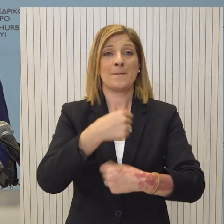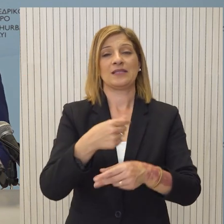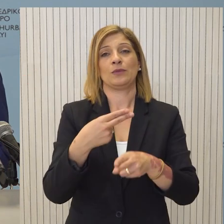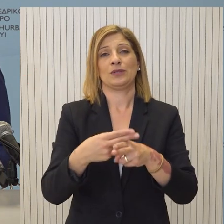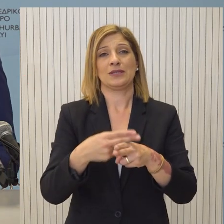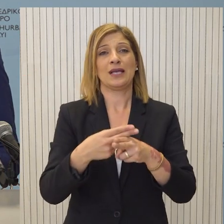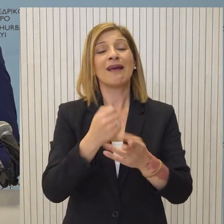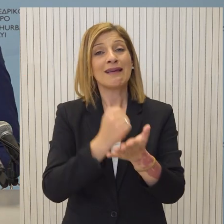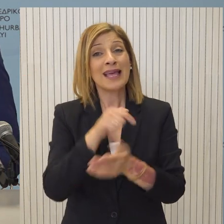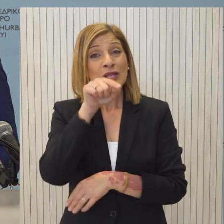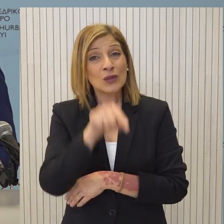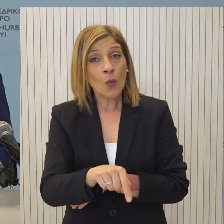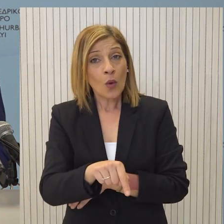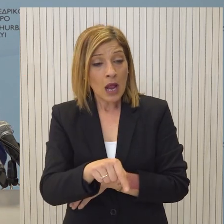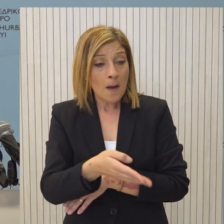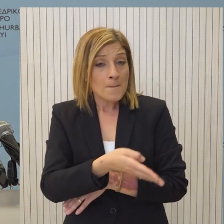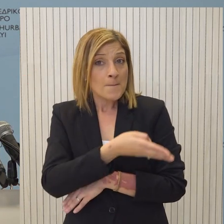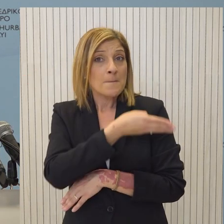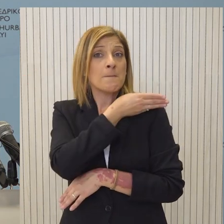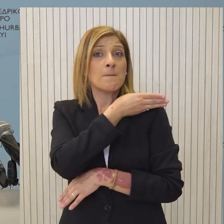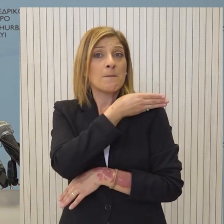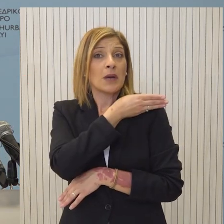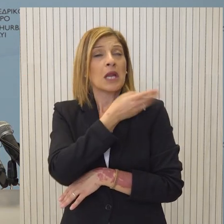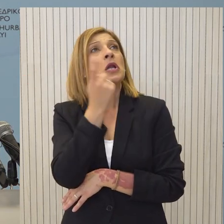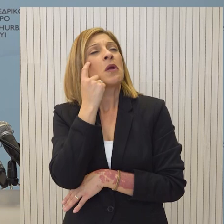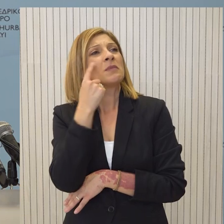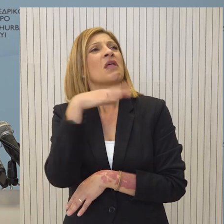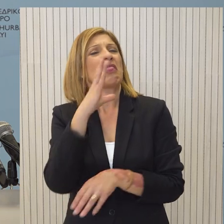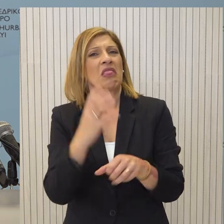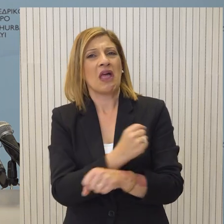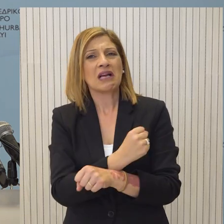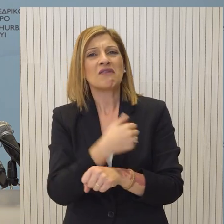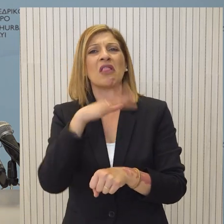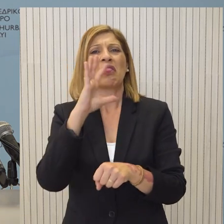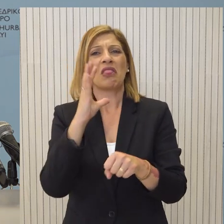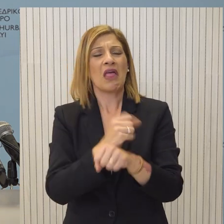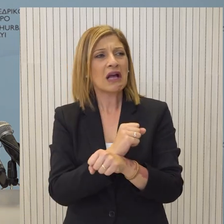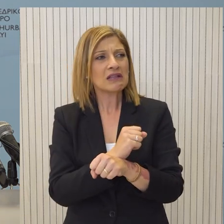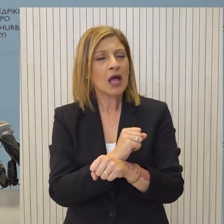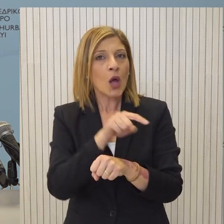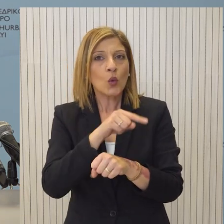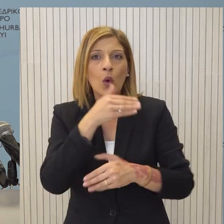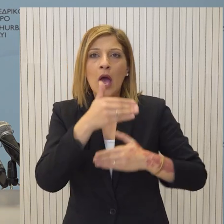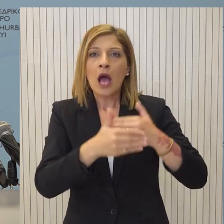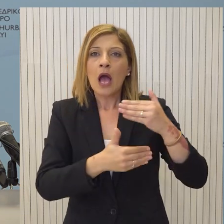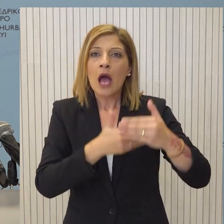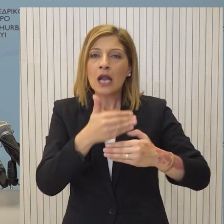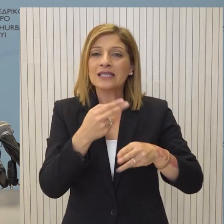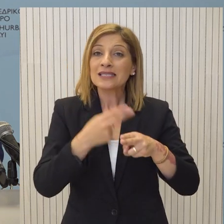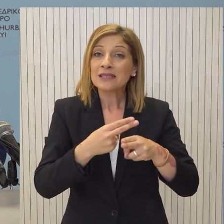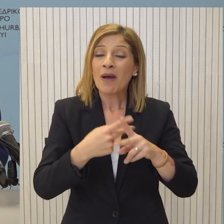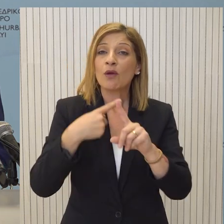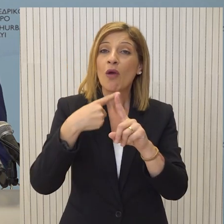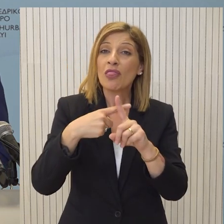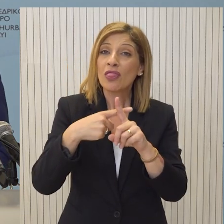εξέλιξη που ακόμα και αυτή ως πριν κάποιους μήνες δεν θεωρεί του δεδομένη και αυτό νομίζω μπορεί να το πιστοποιήσουμε όλοι. Και αυτή την σημαντική εξέλιξη